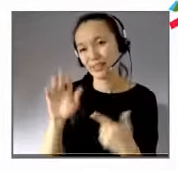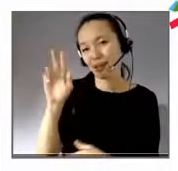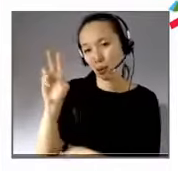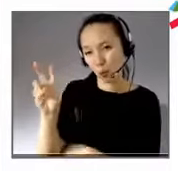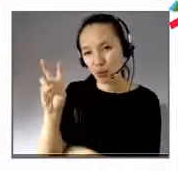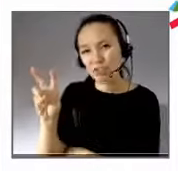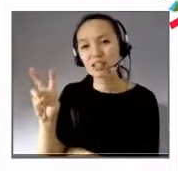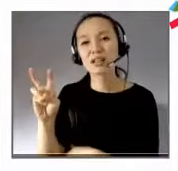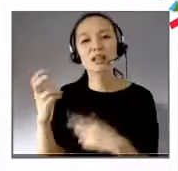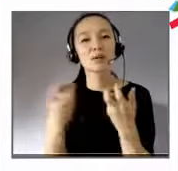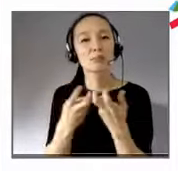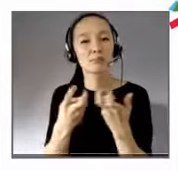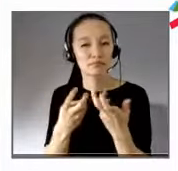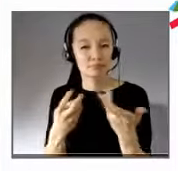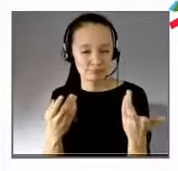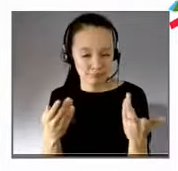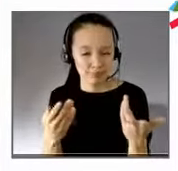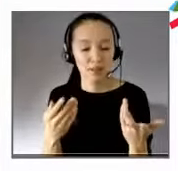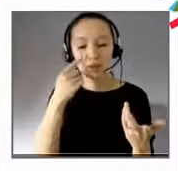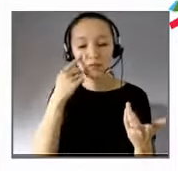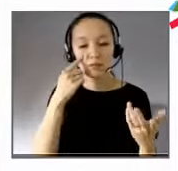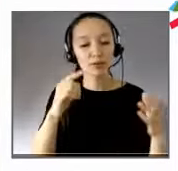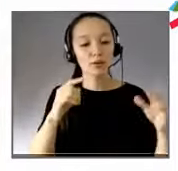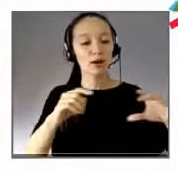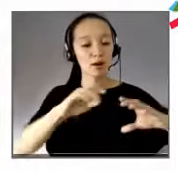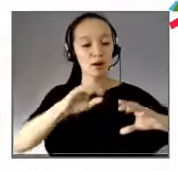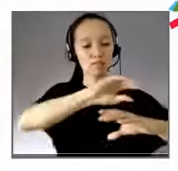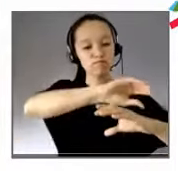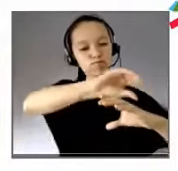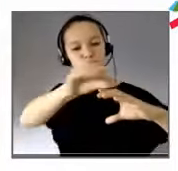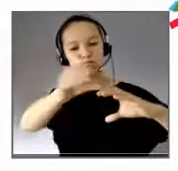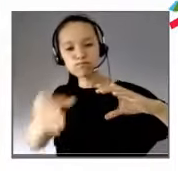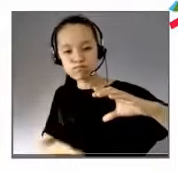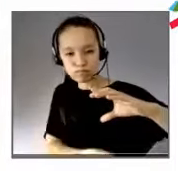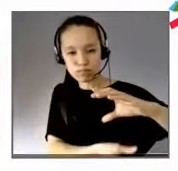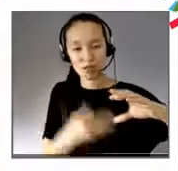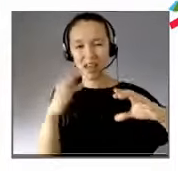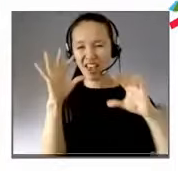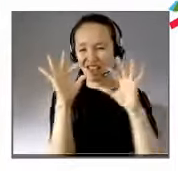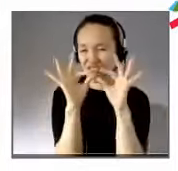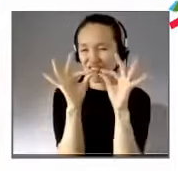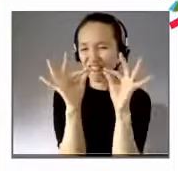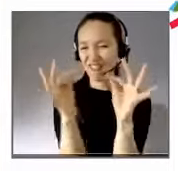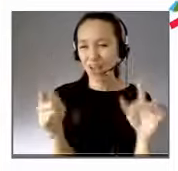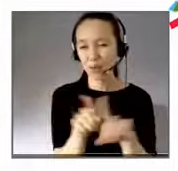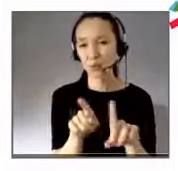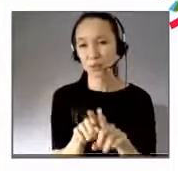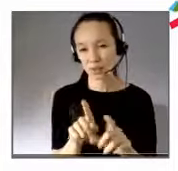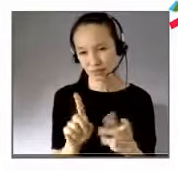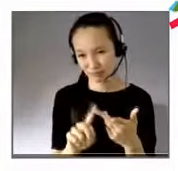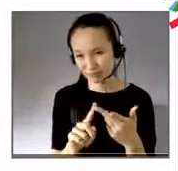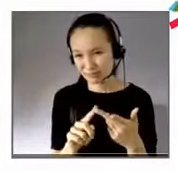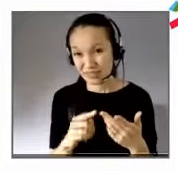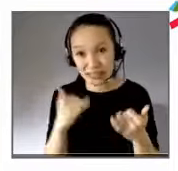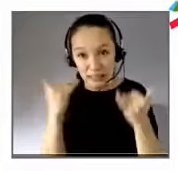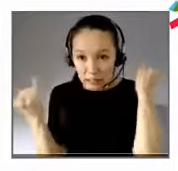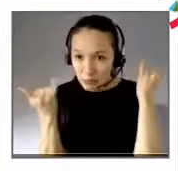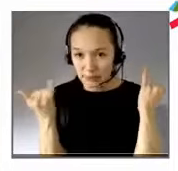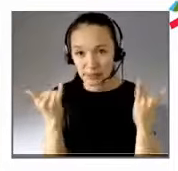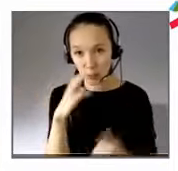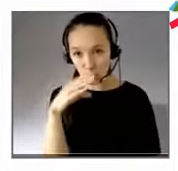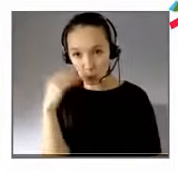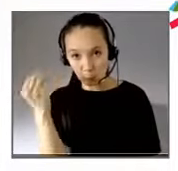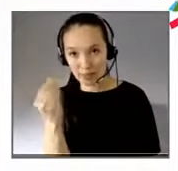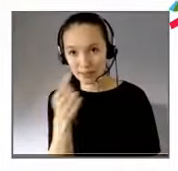atmosphère autour de la Terre, mais aussi la fragilité de cette espèce qui, si elle ne fait pas ce changement